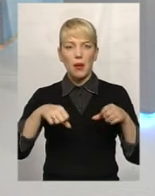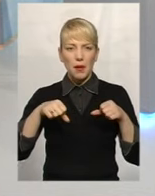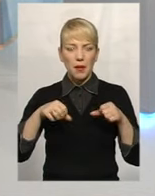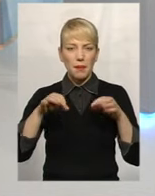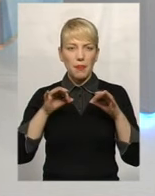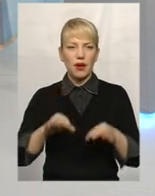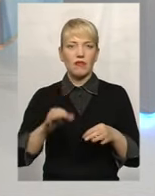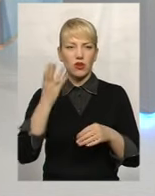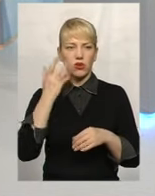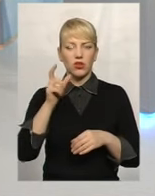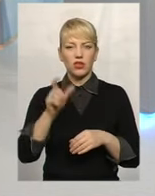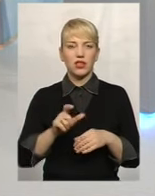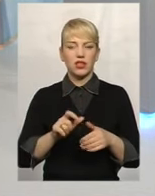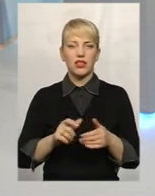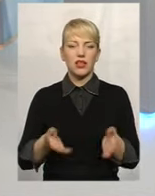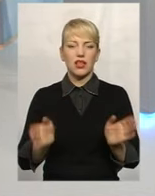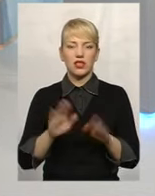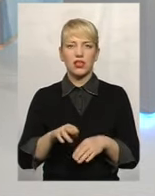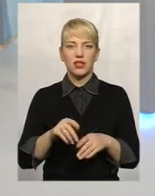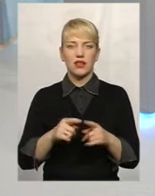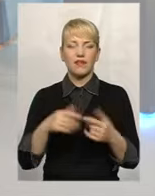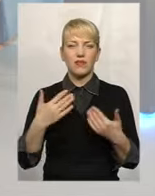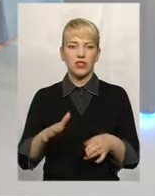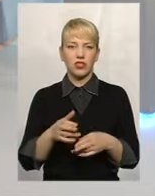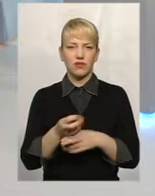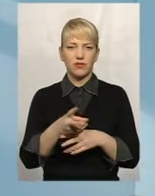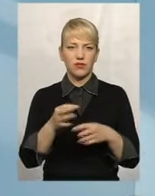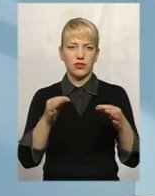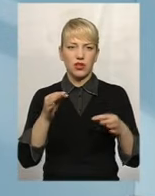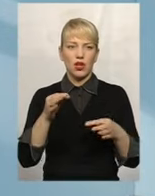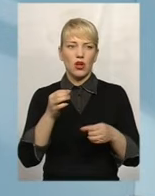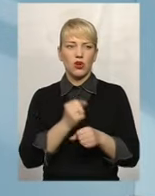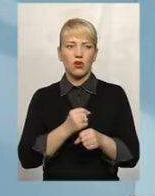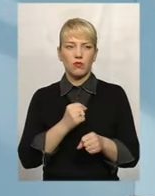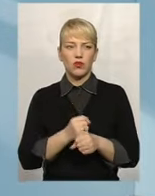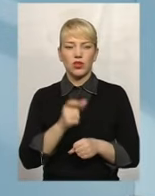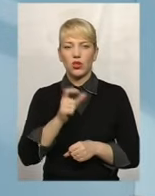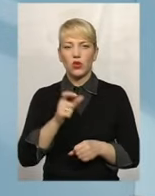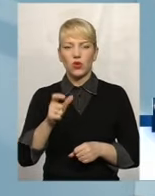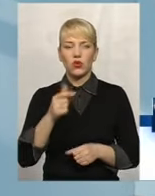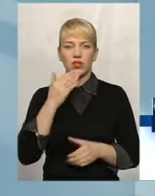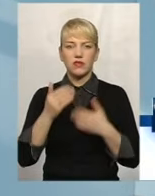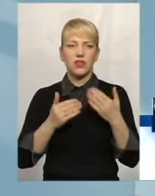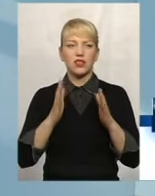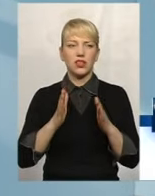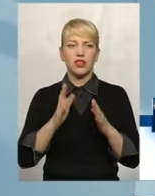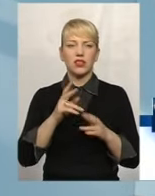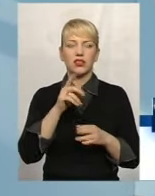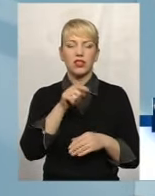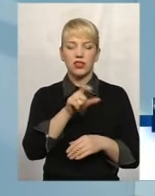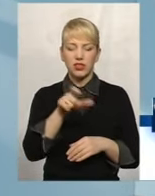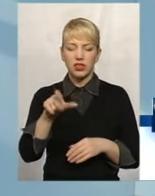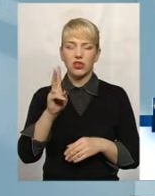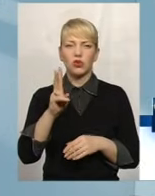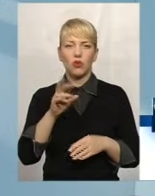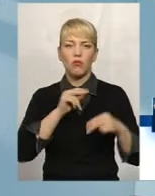людина залишилася поза дверима того чи іншого підприємства? Люди звертаються часто ті, які працюють, і ті, які звільнені.